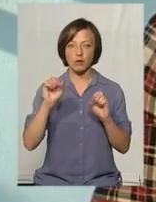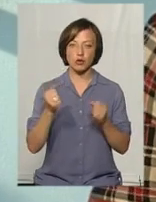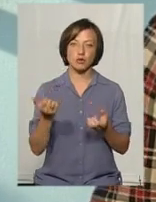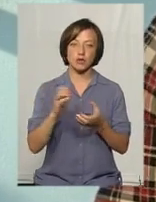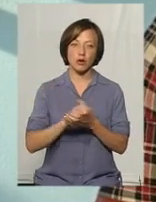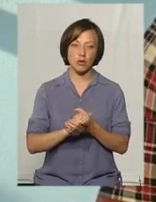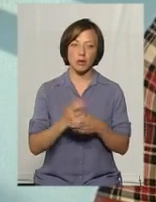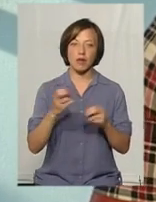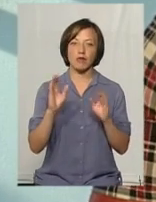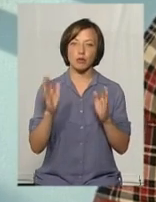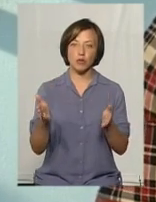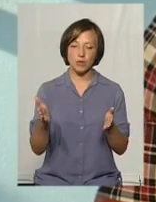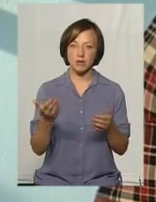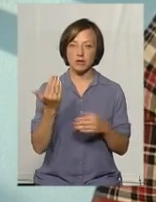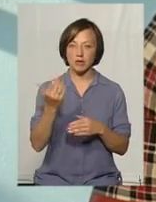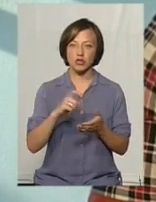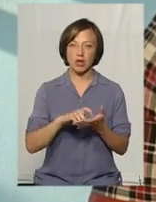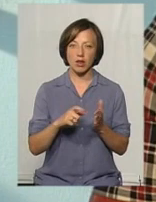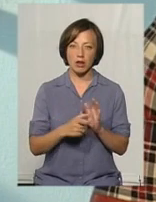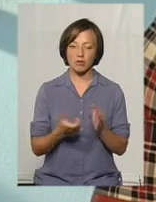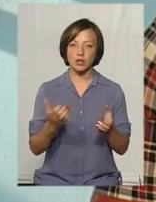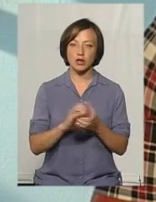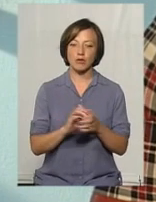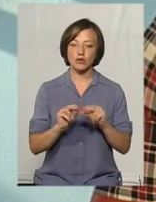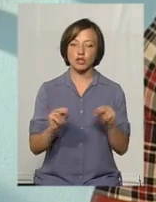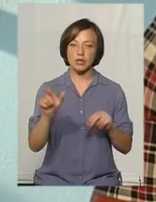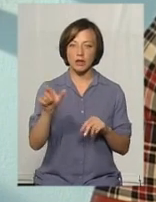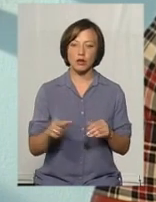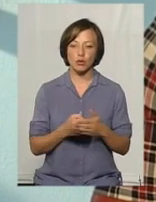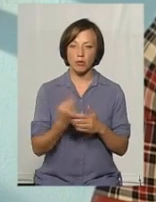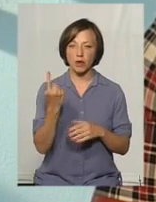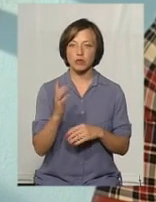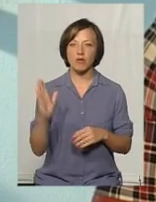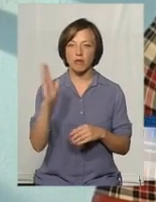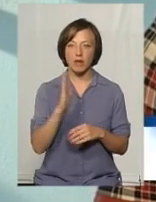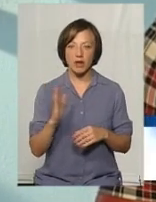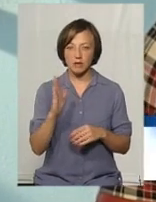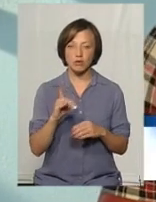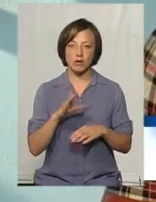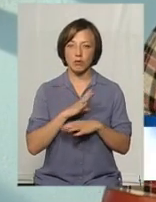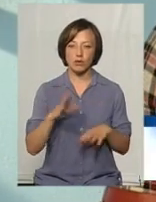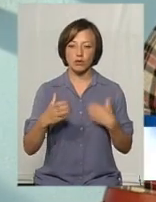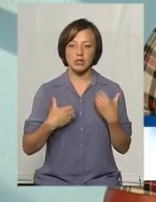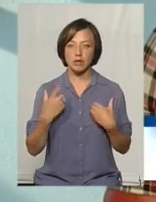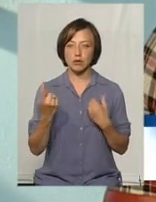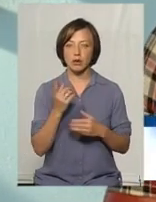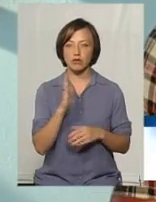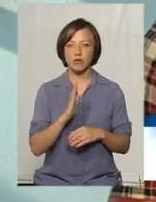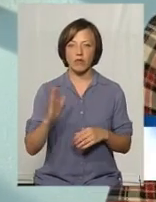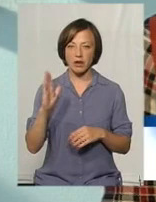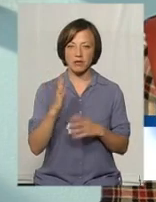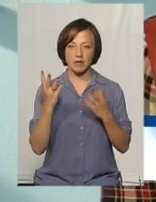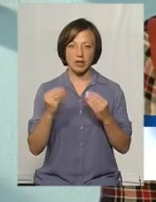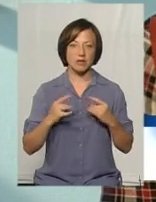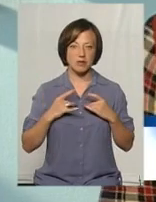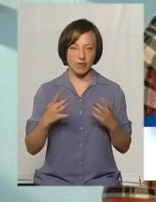познайомитися, де ви будете, це ваш клас. Познайомитися з вчителем ще до 1 вересня, щоб не було стресу 1 вересня, день